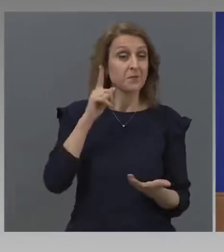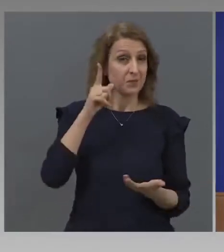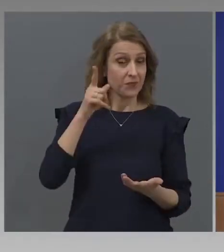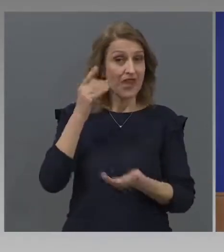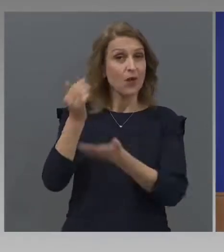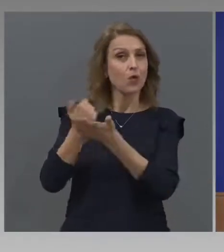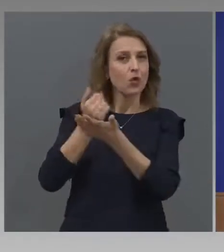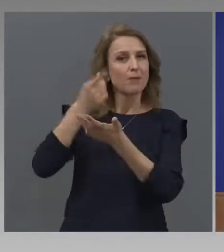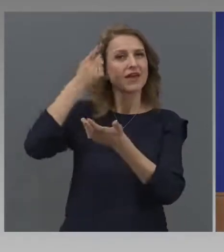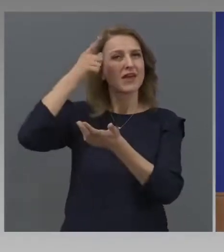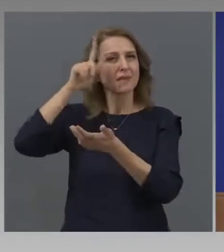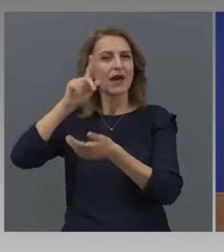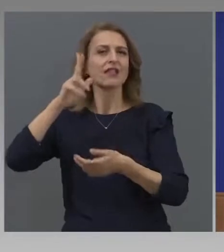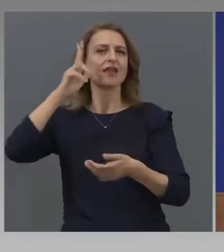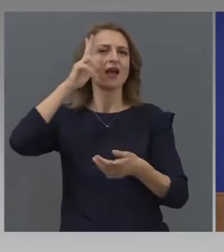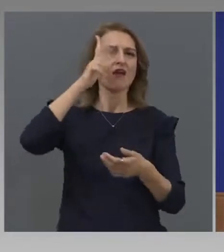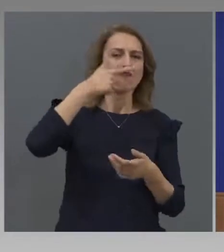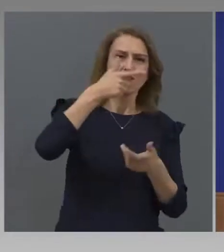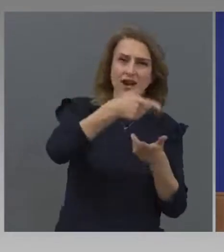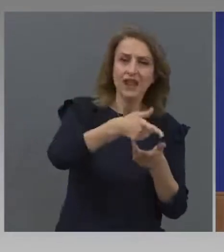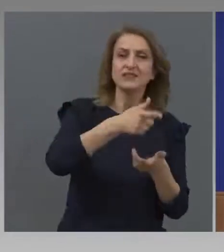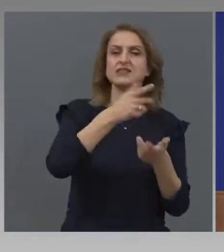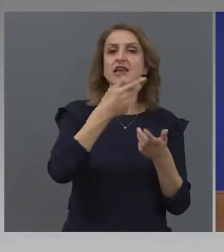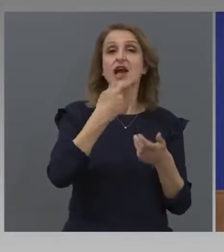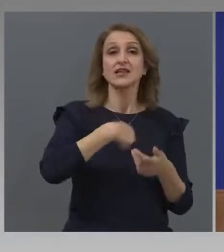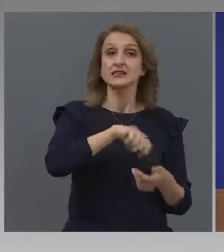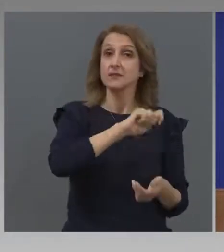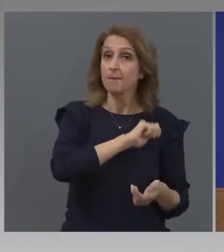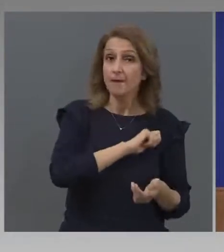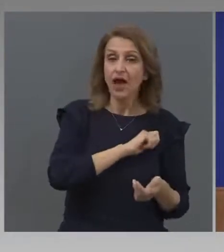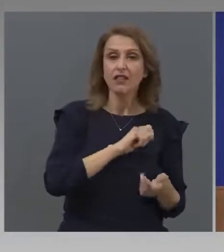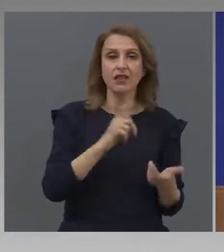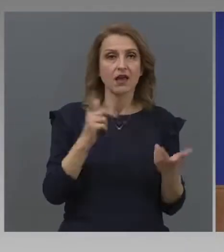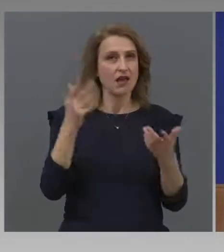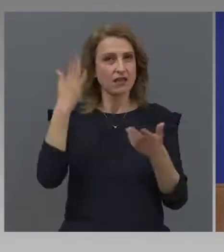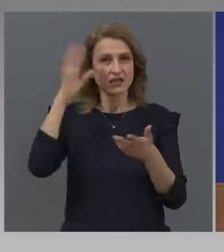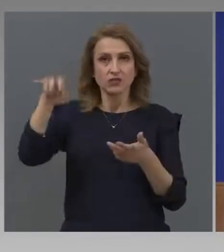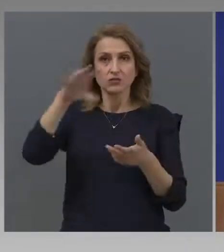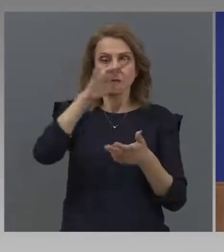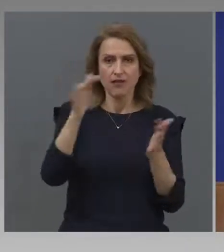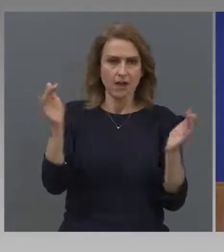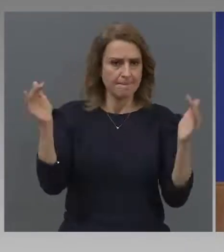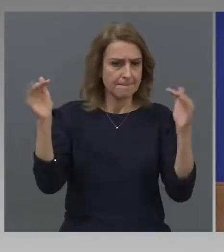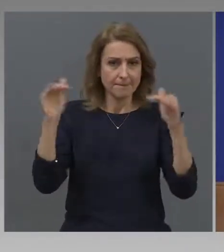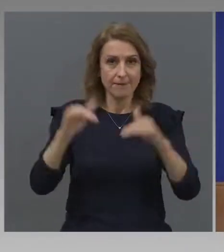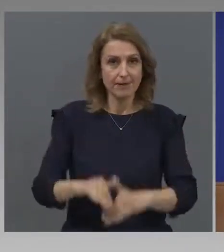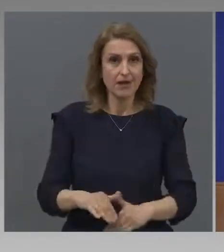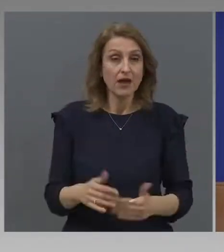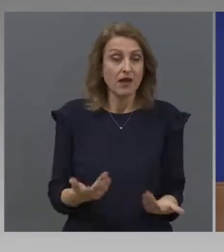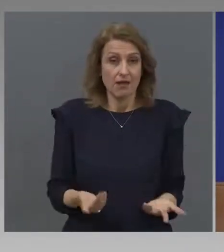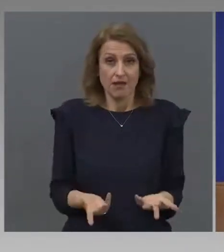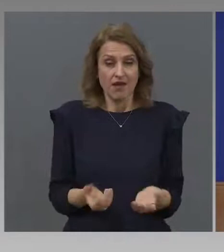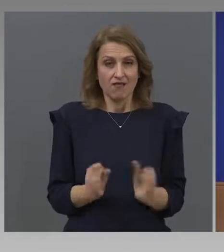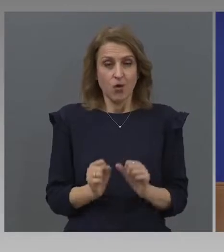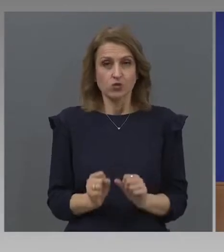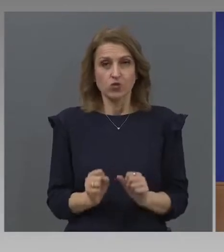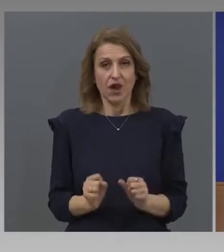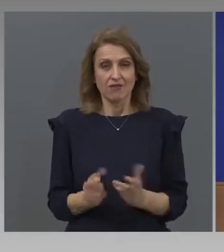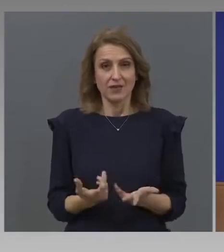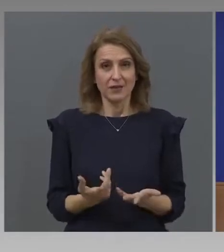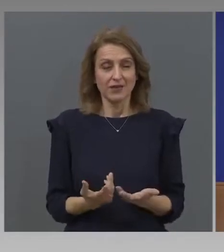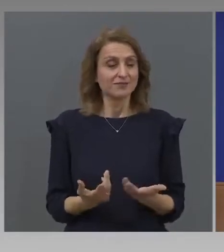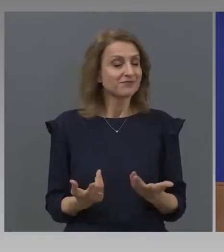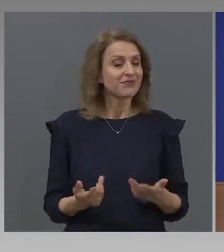Франция, Италия, Испания, най-големите държави, летат стремоглавно надолу, за какво очакваш. Затова,